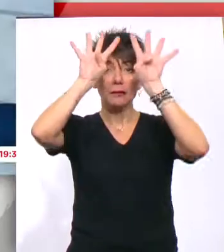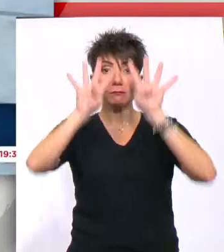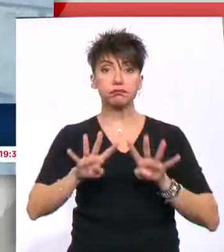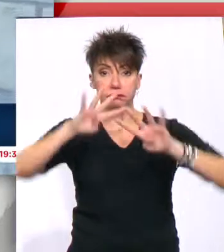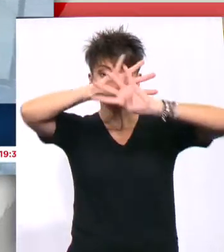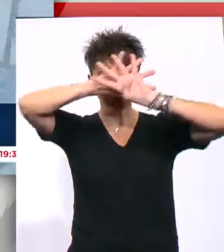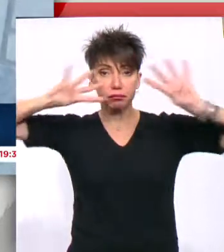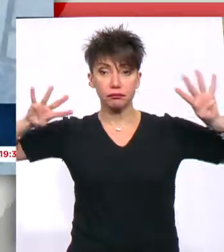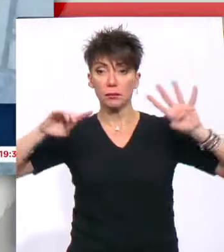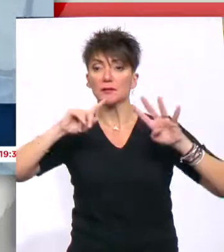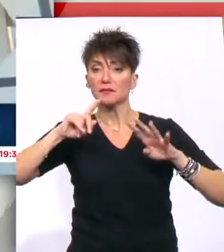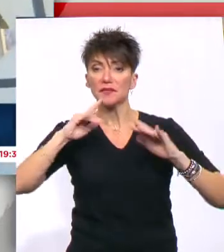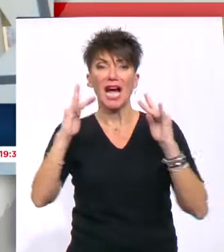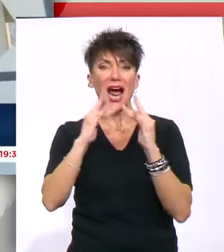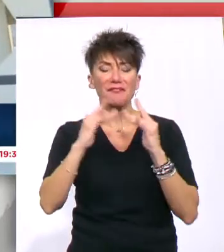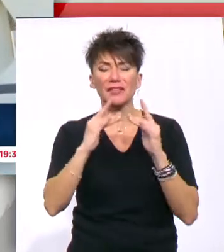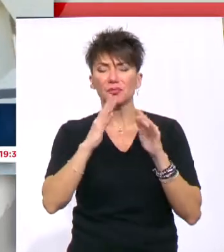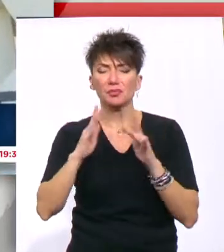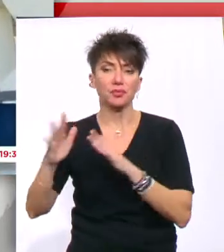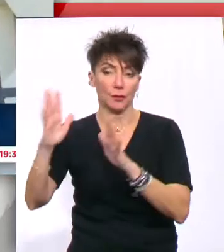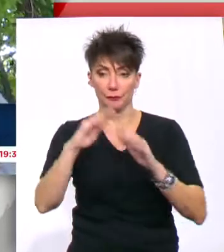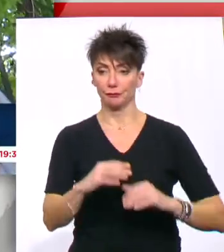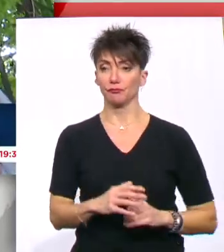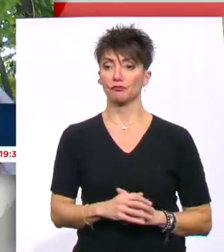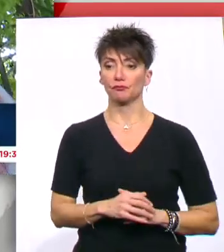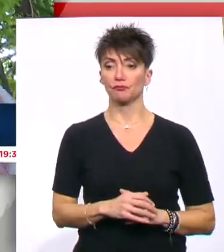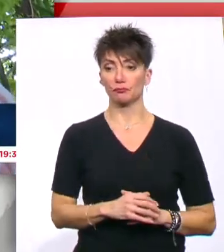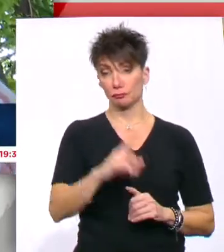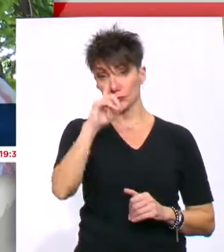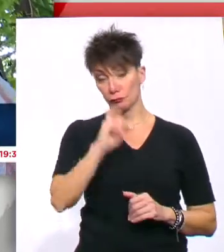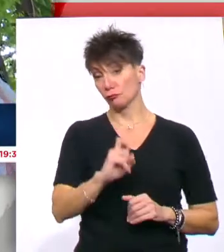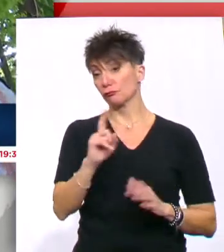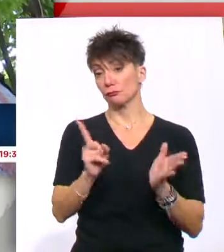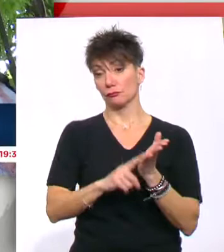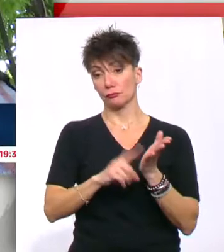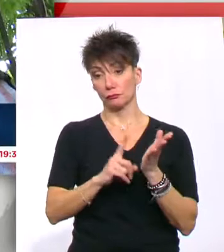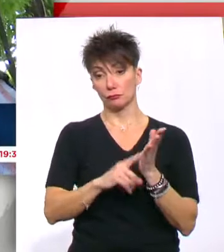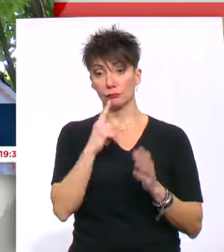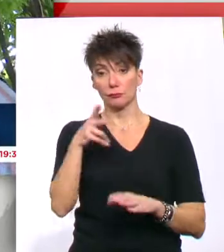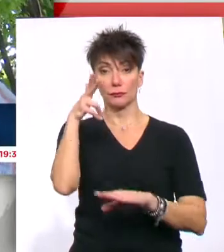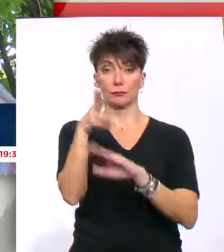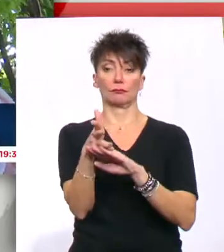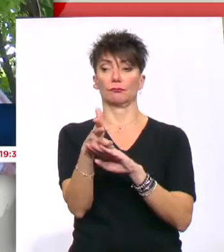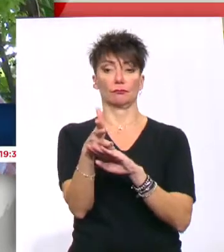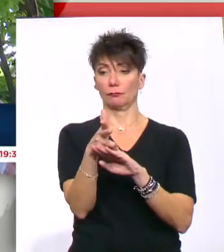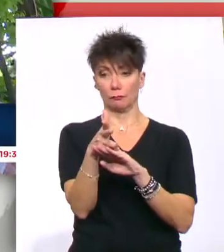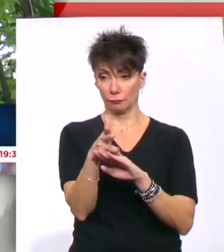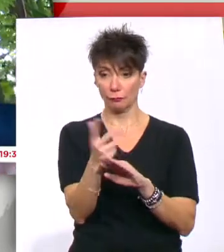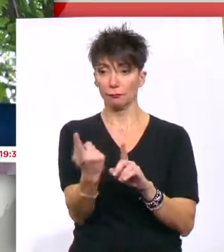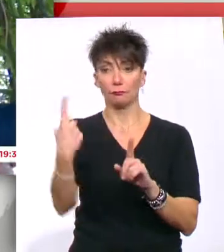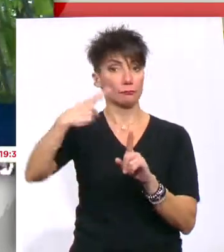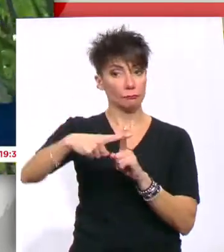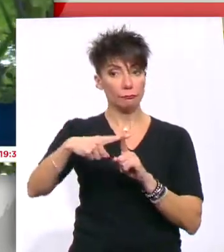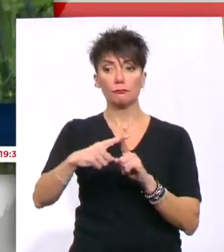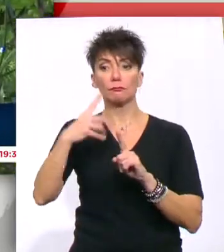φρούριο. Μου αγκάστηκα μετά και έβαλα την κάμερα και βάλαμε και